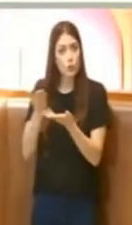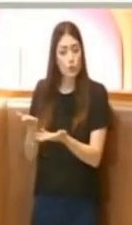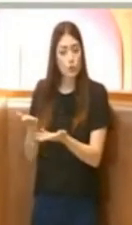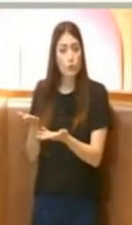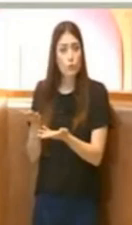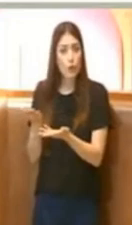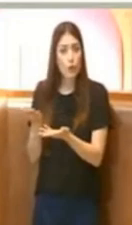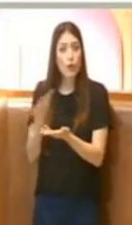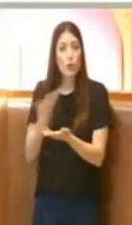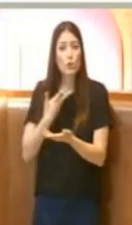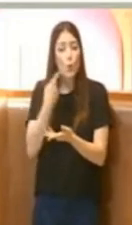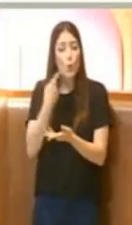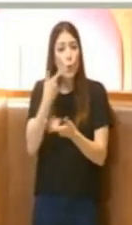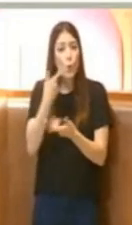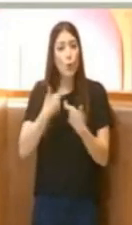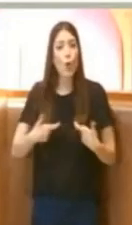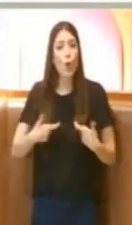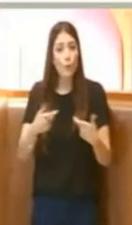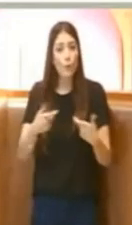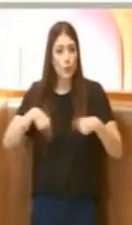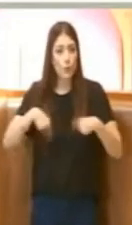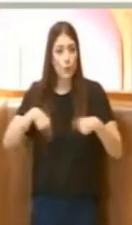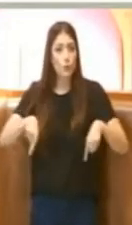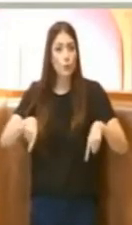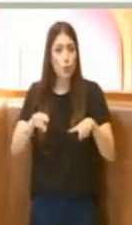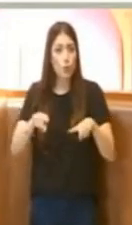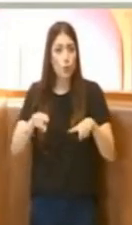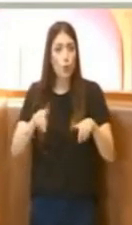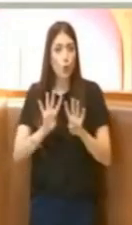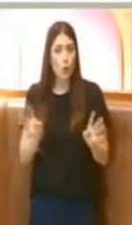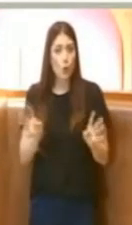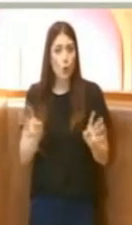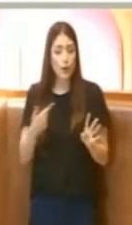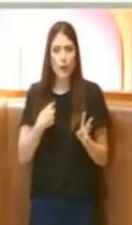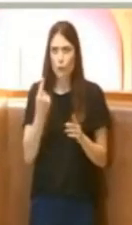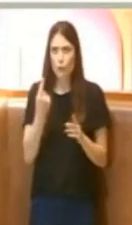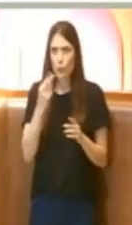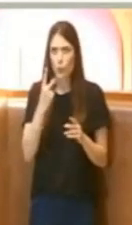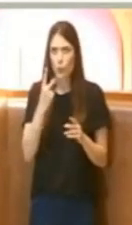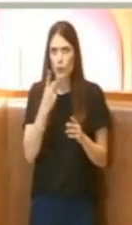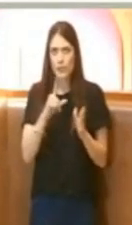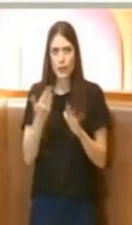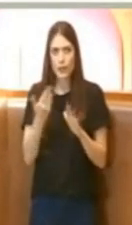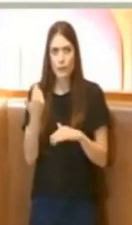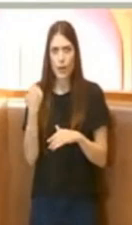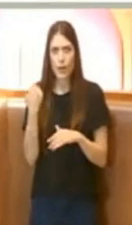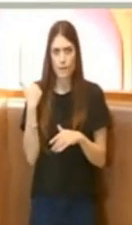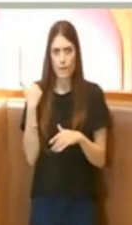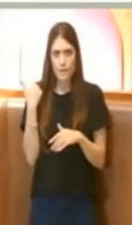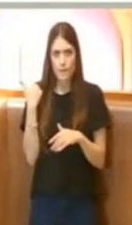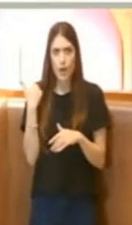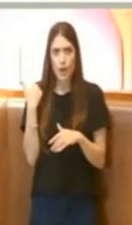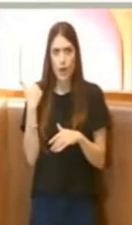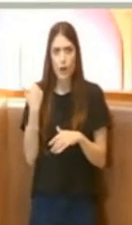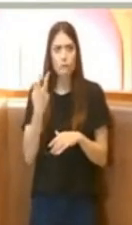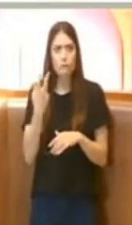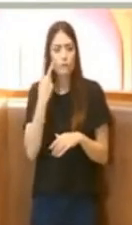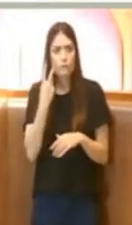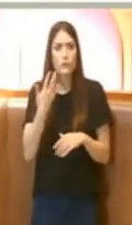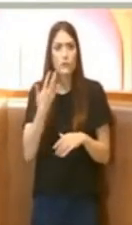stata una commissione di mi sembra un paio di settimane fa che ha visto circa 200